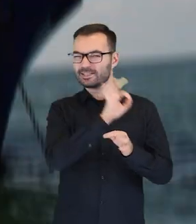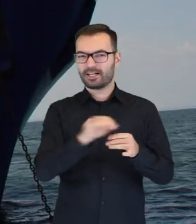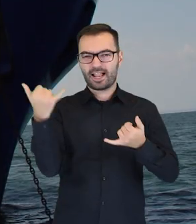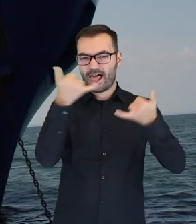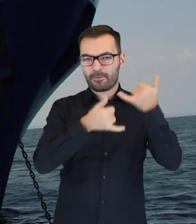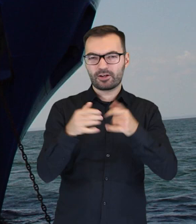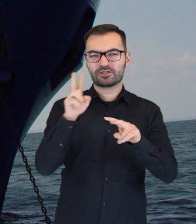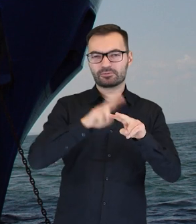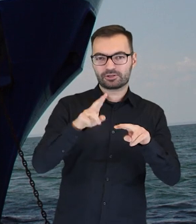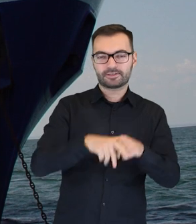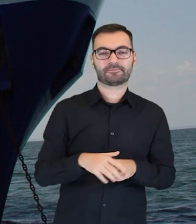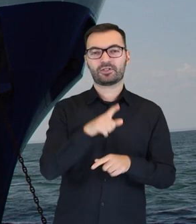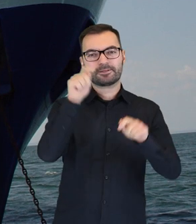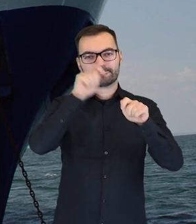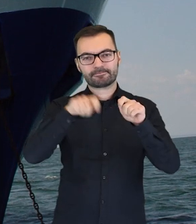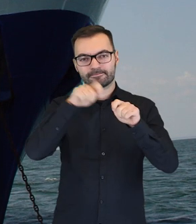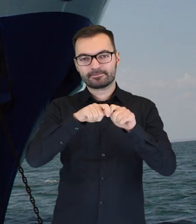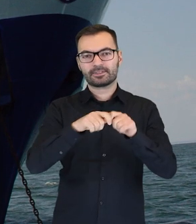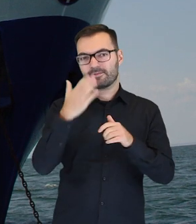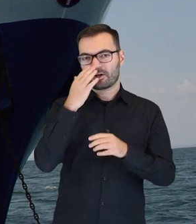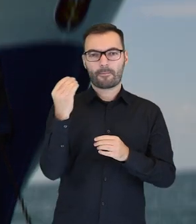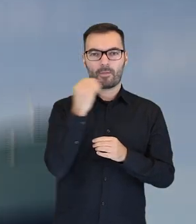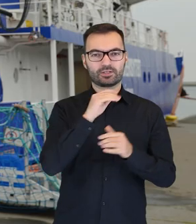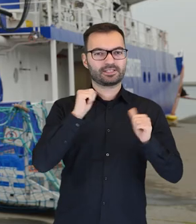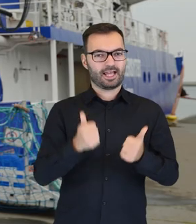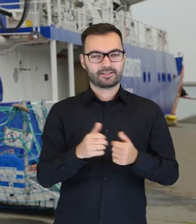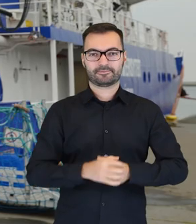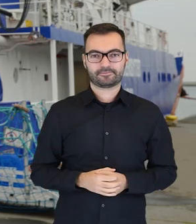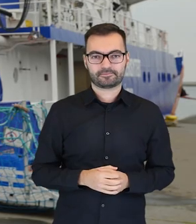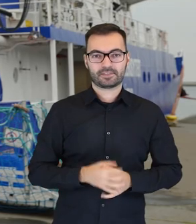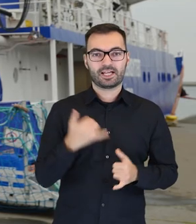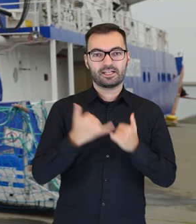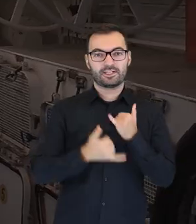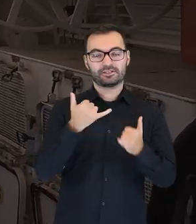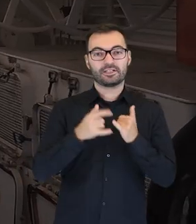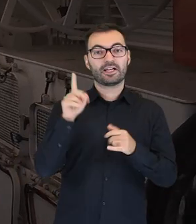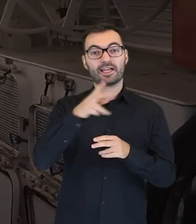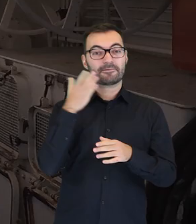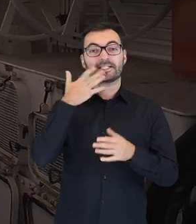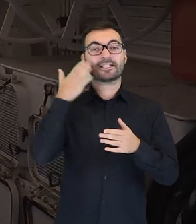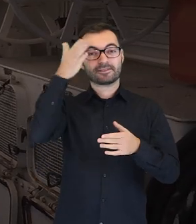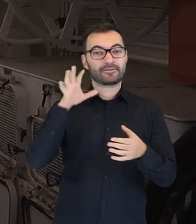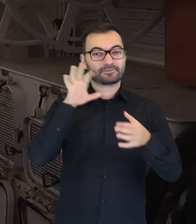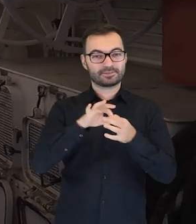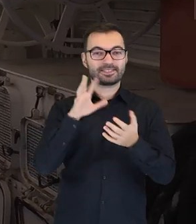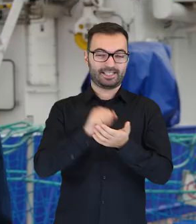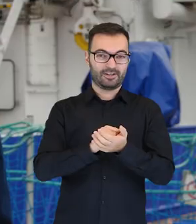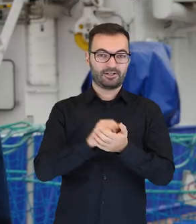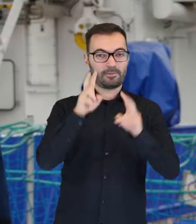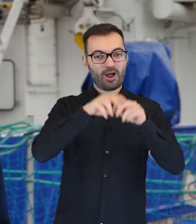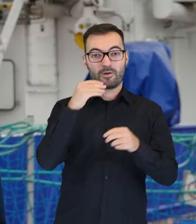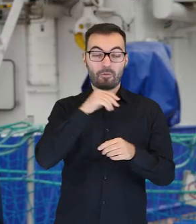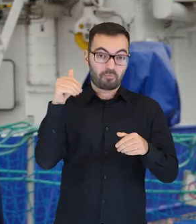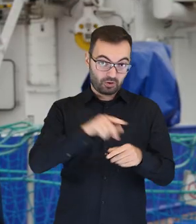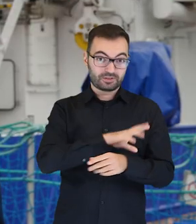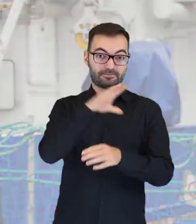laboratoriach naukowcy badali warunki środowiskowe naszego morza. Jeżeli kiedyś połączycie swoją przyszłość z biologią morza lub oceanografią, może nawet